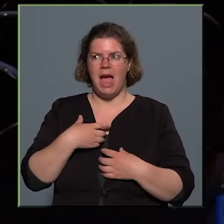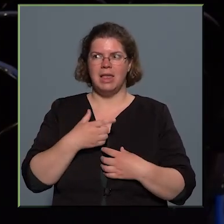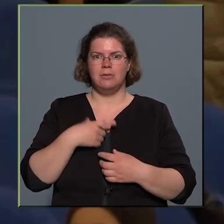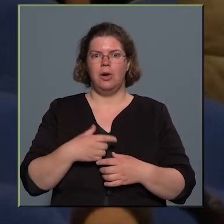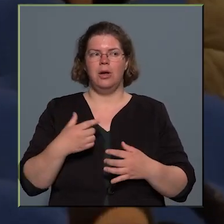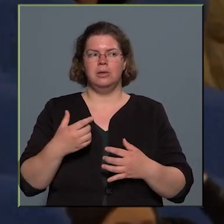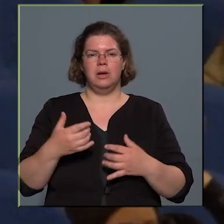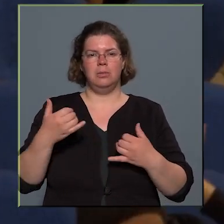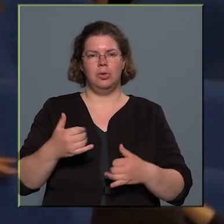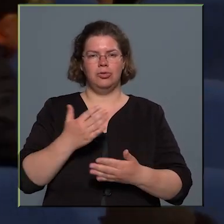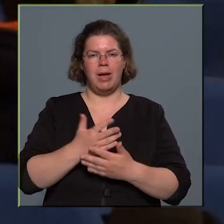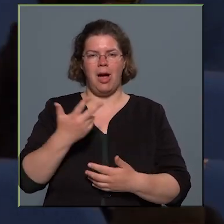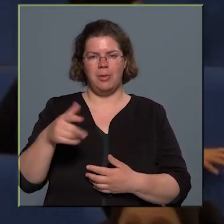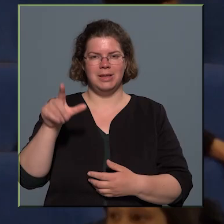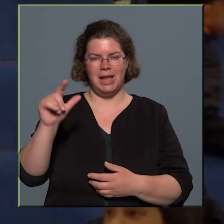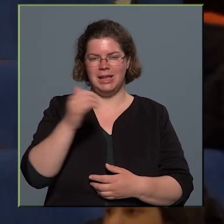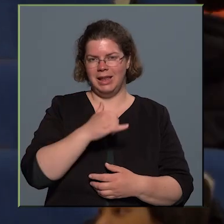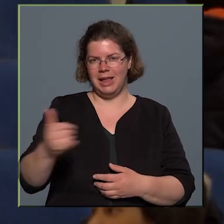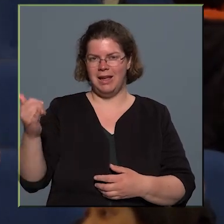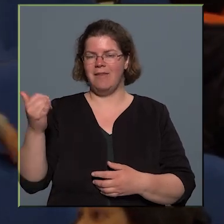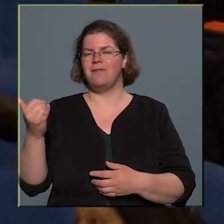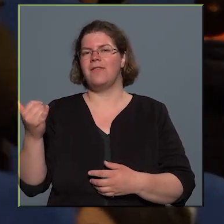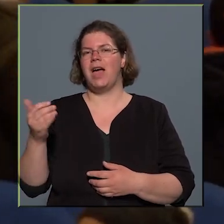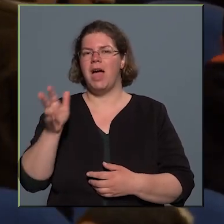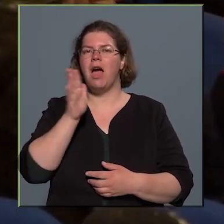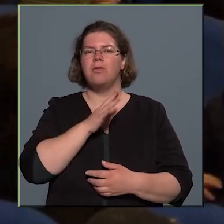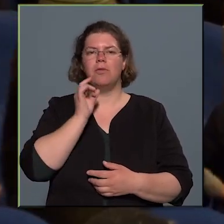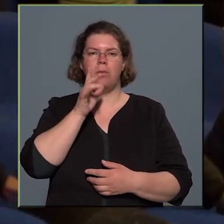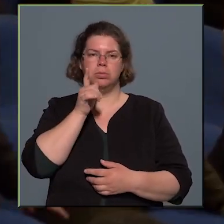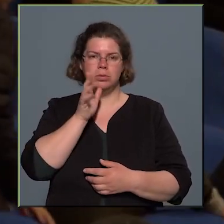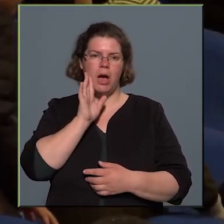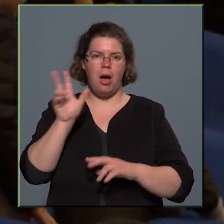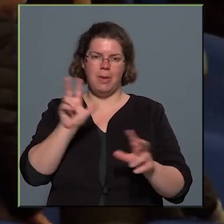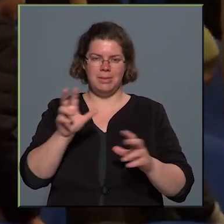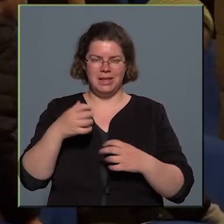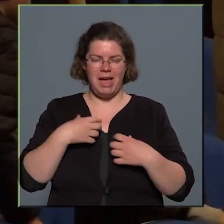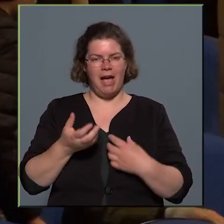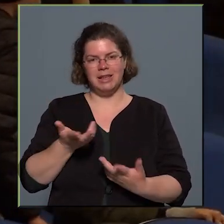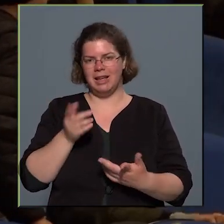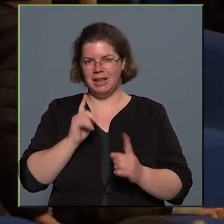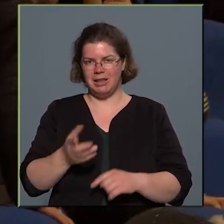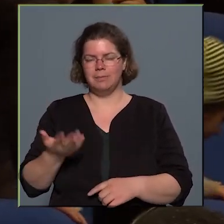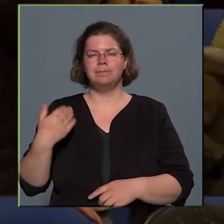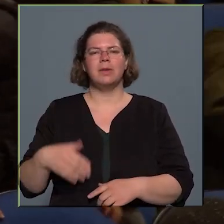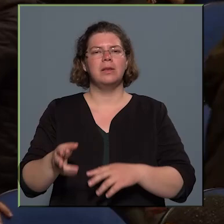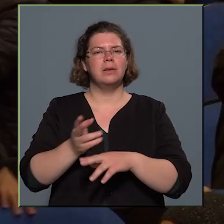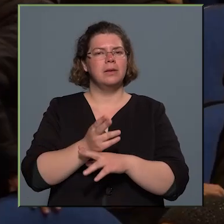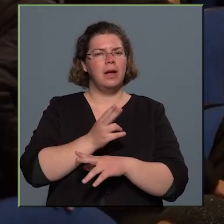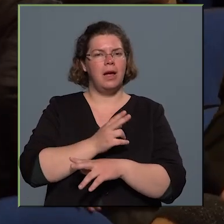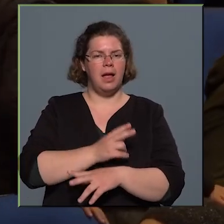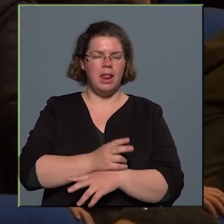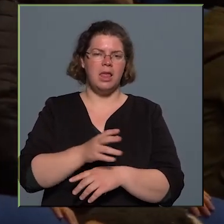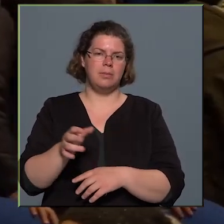32. éve, így olyan játszom most már Fabula bábszínházként. Annak idején az állami bábszínházdak volt egy bábszínész képző